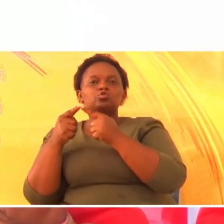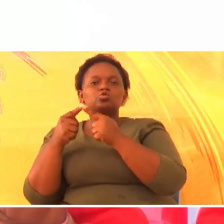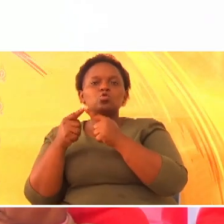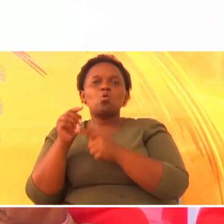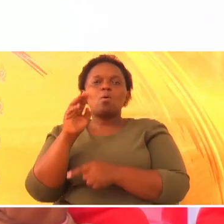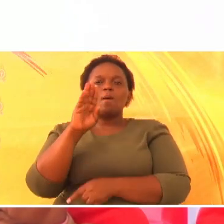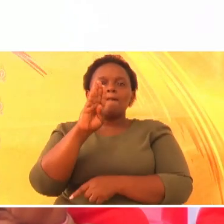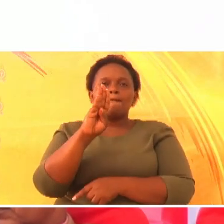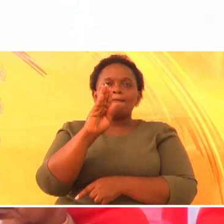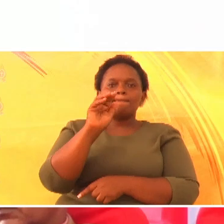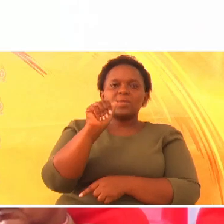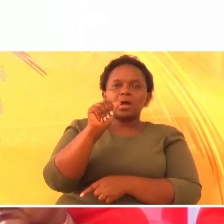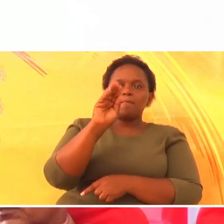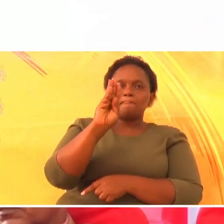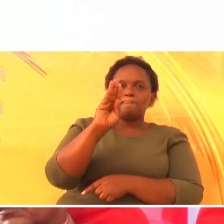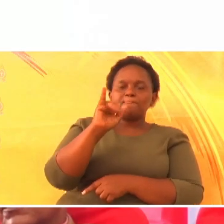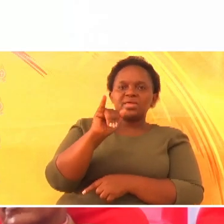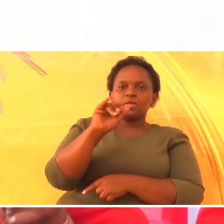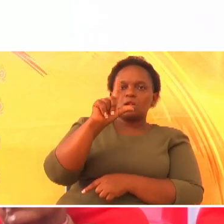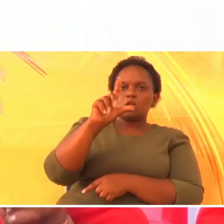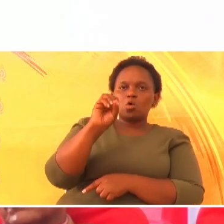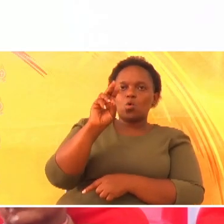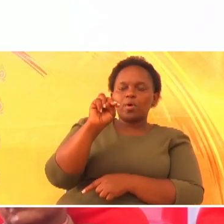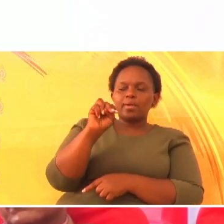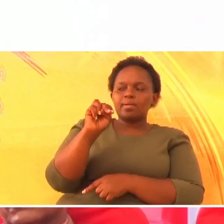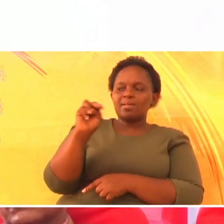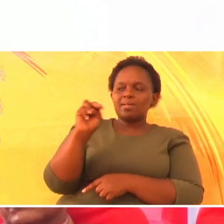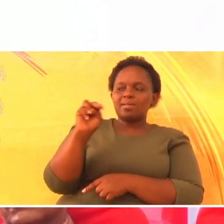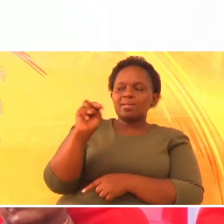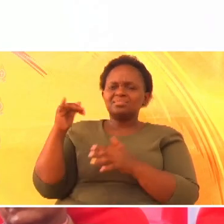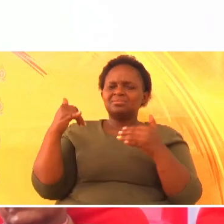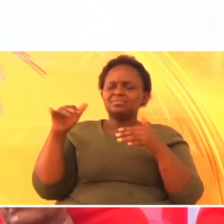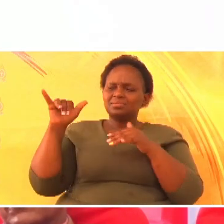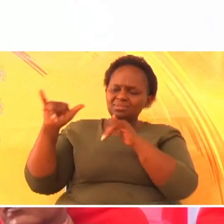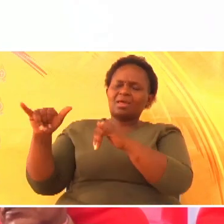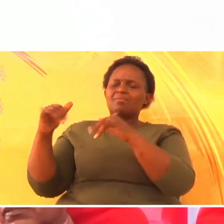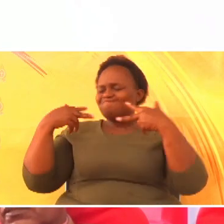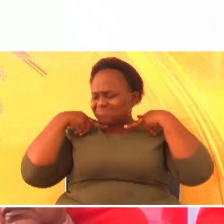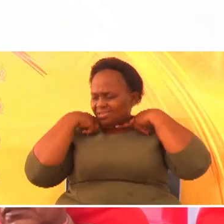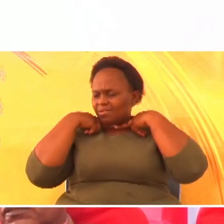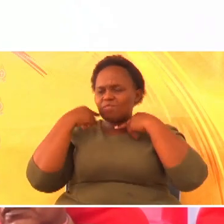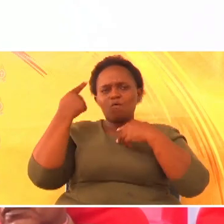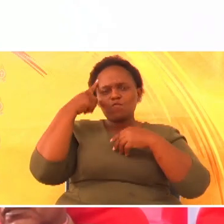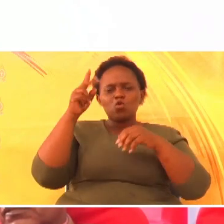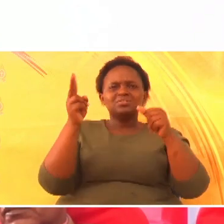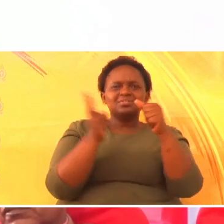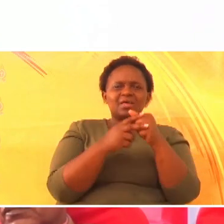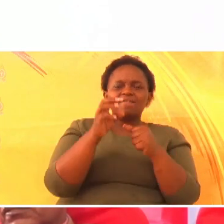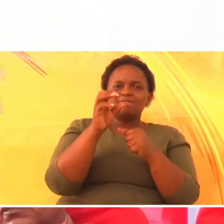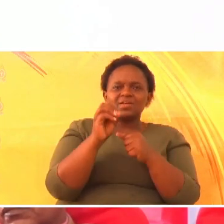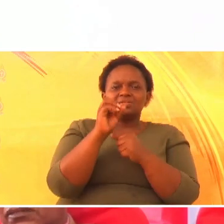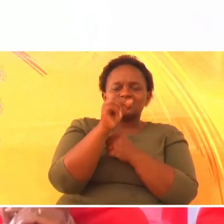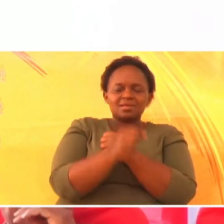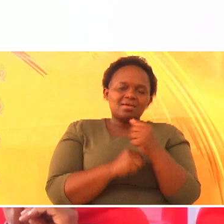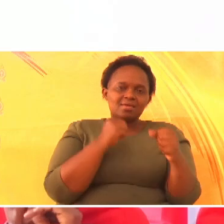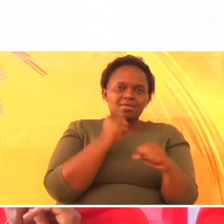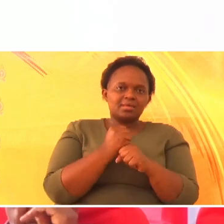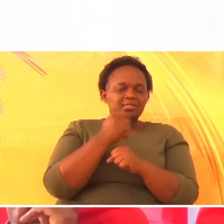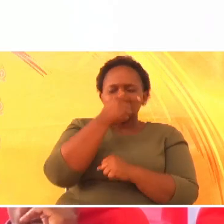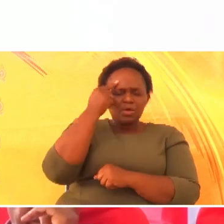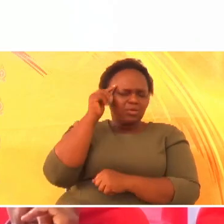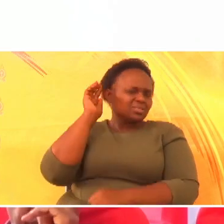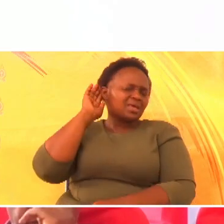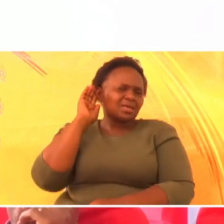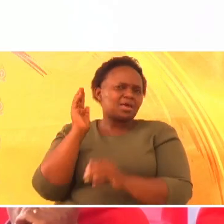bila kurudi kwao. Kutokana na kuto, sikiliza